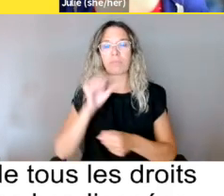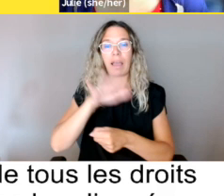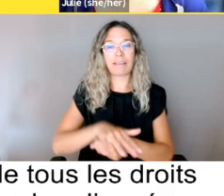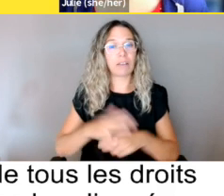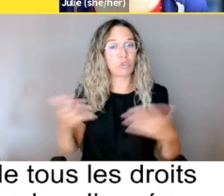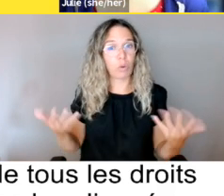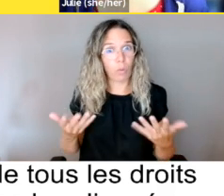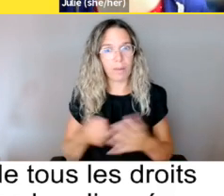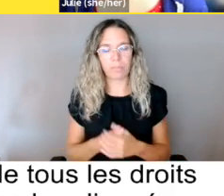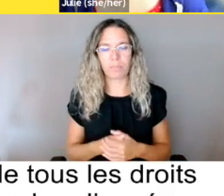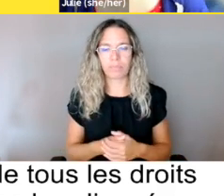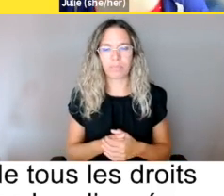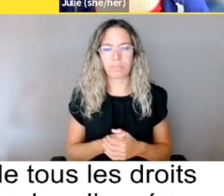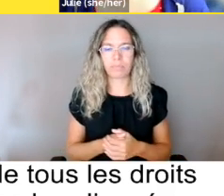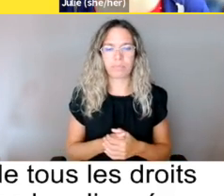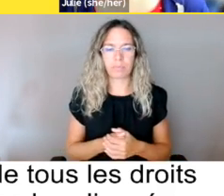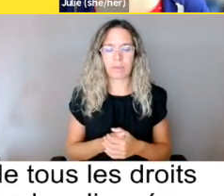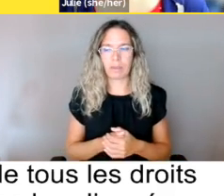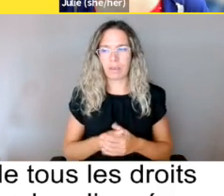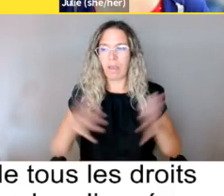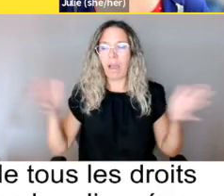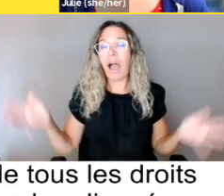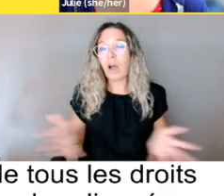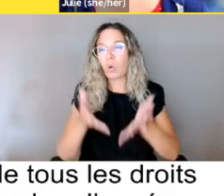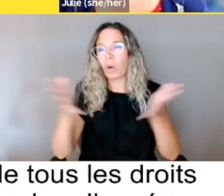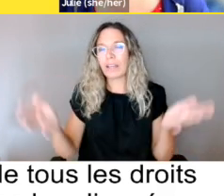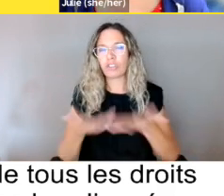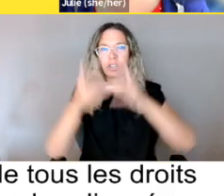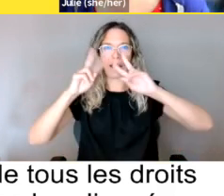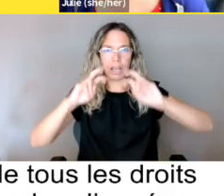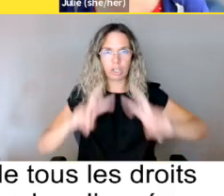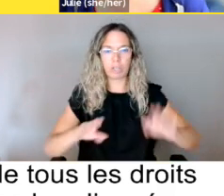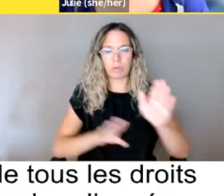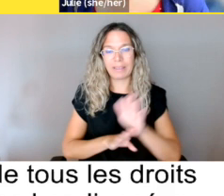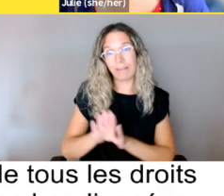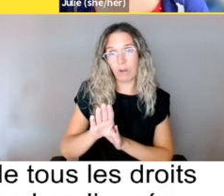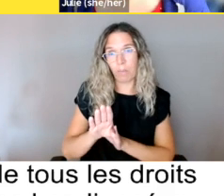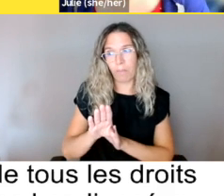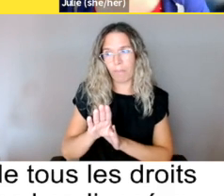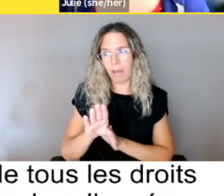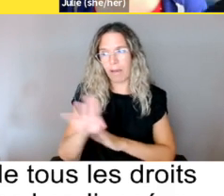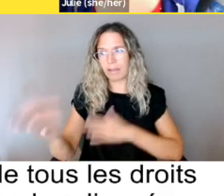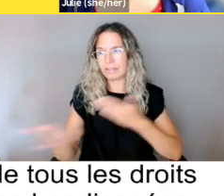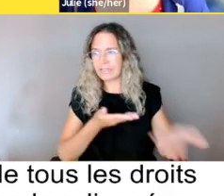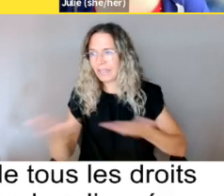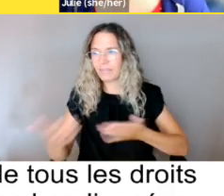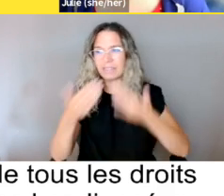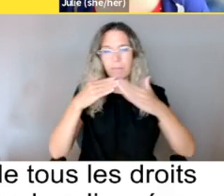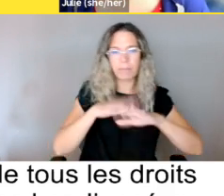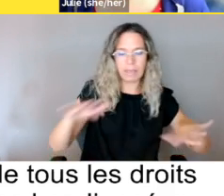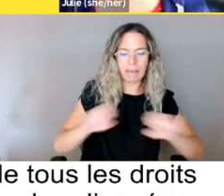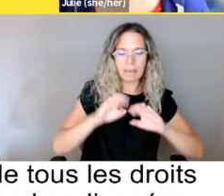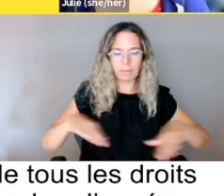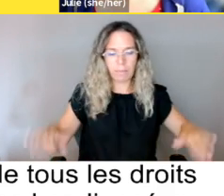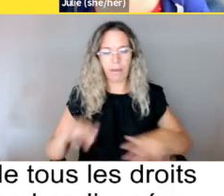à… Entreprendre ou encourager la recherche et le développement de biens, services, équipements et